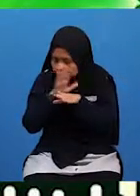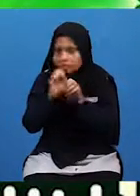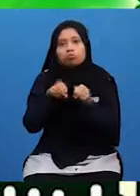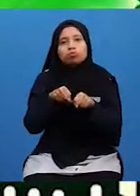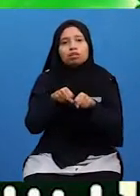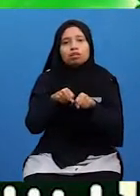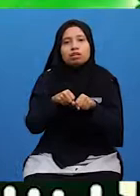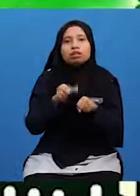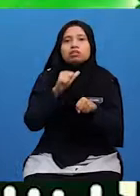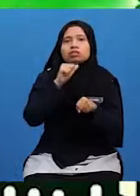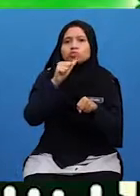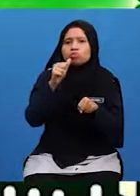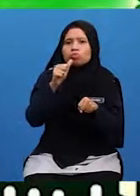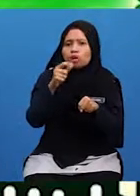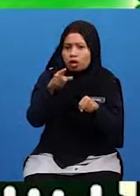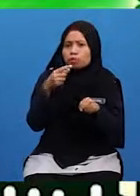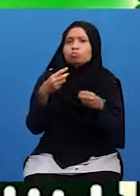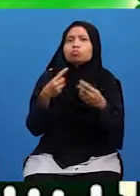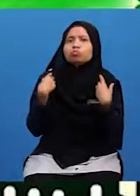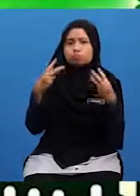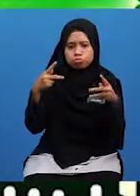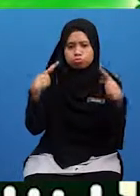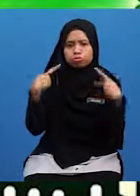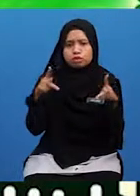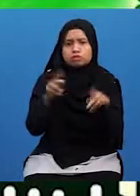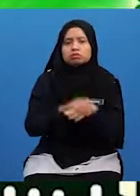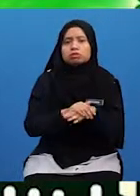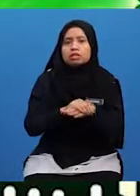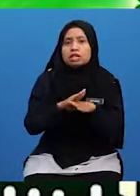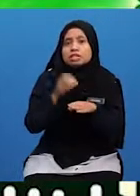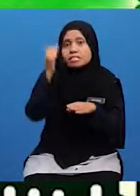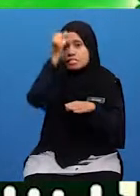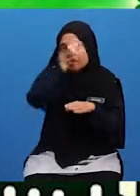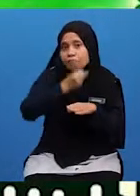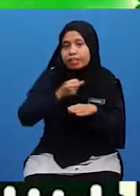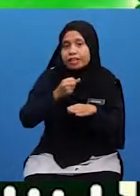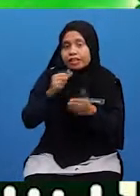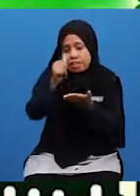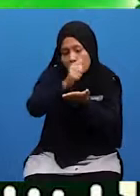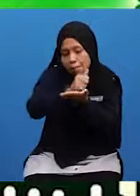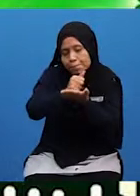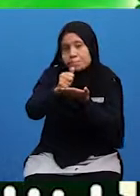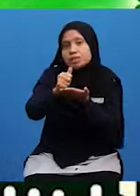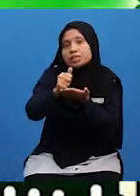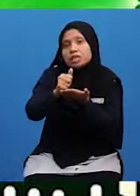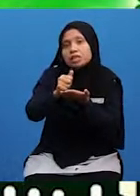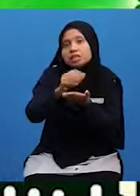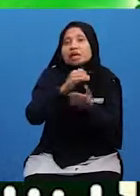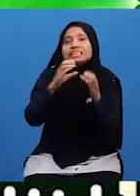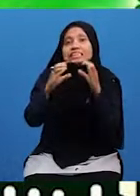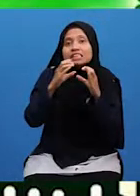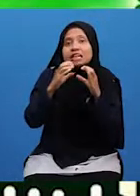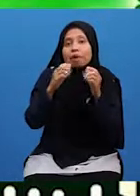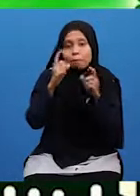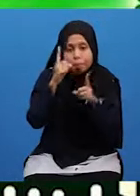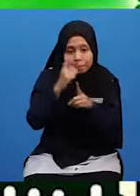Yang bukan Milik murid-murid Bersifatlah Dengan sifat Amanah Dan bercakaplah